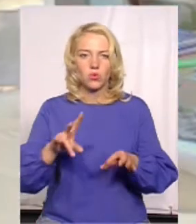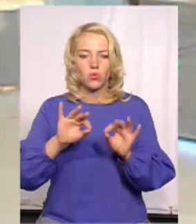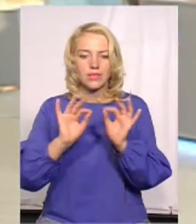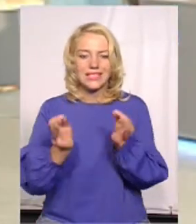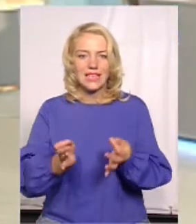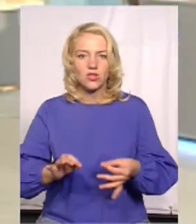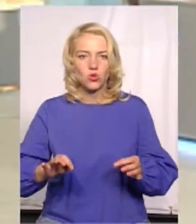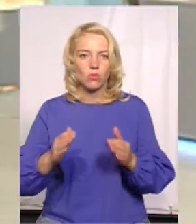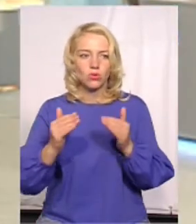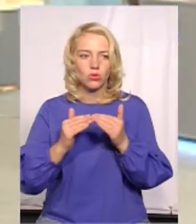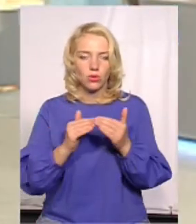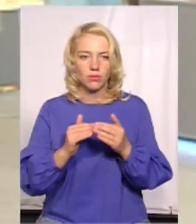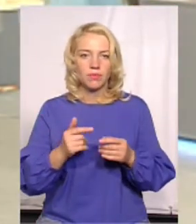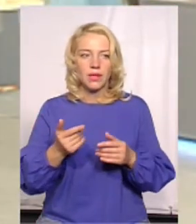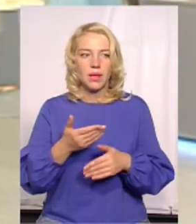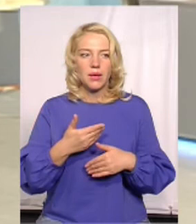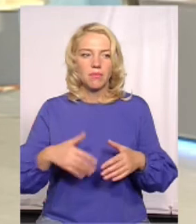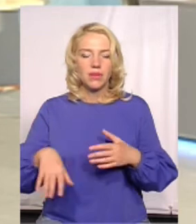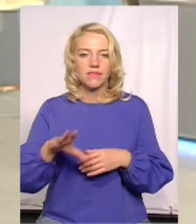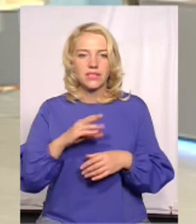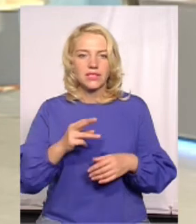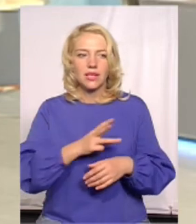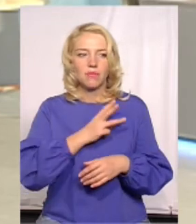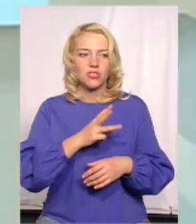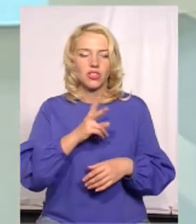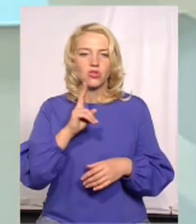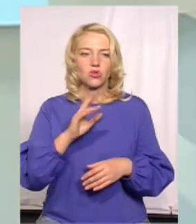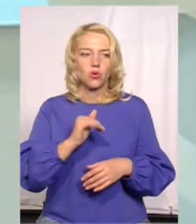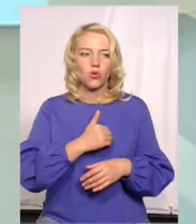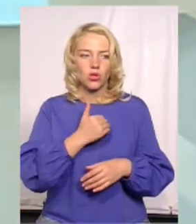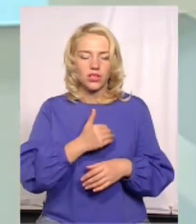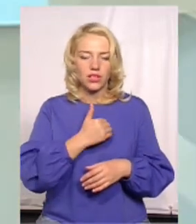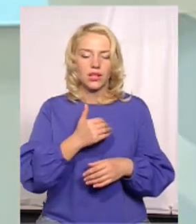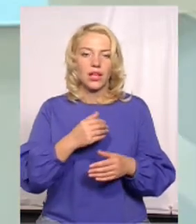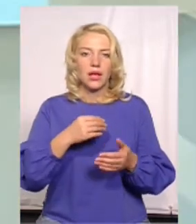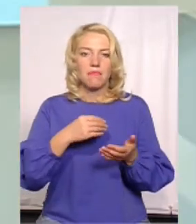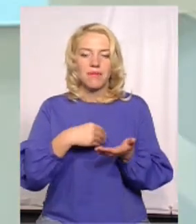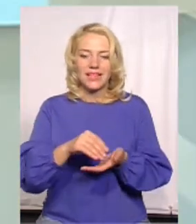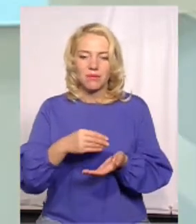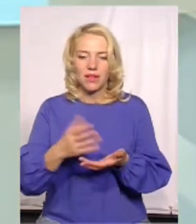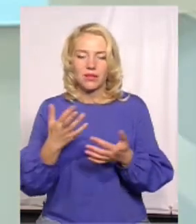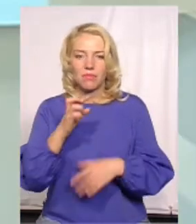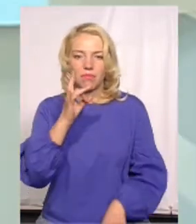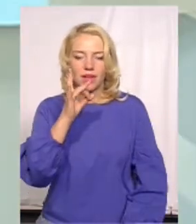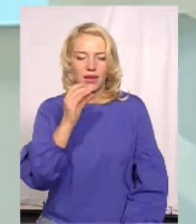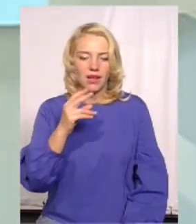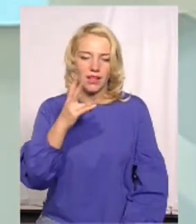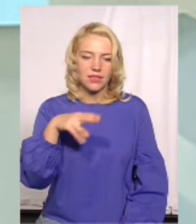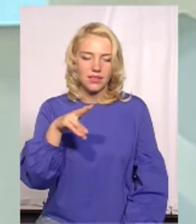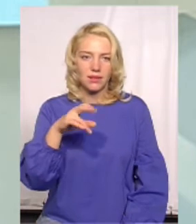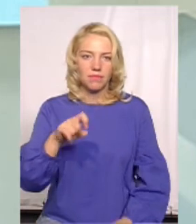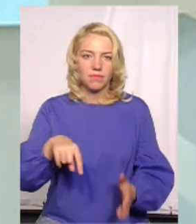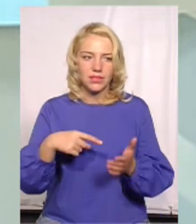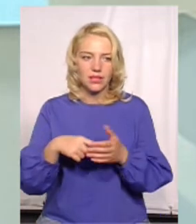Дивіться, ми всі бажаючі, хто хотіли придбати якусь брендовану цікаву продукцію про місто, могли отримати